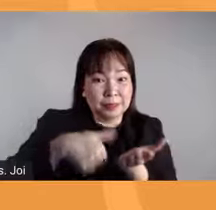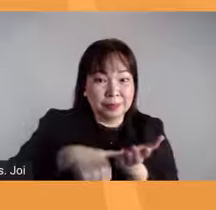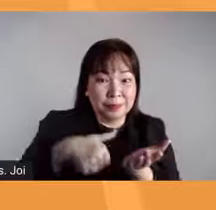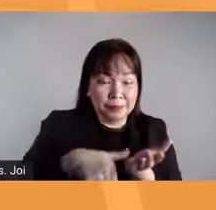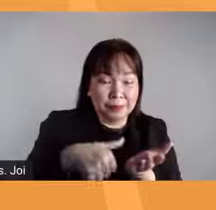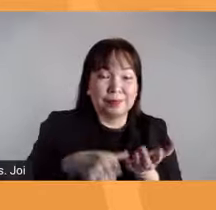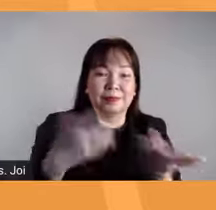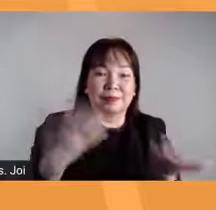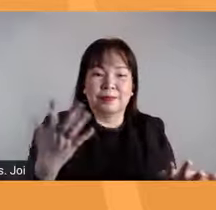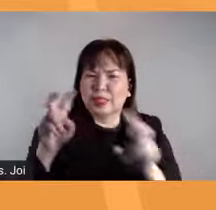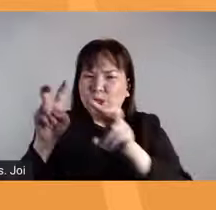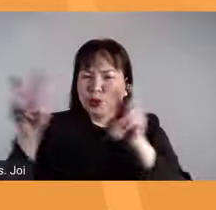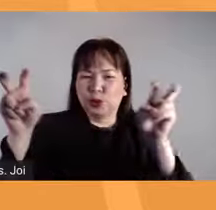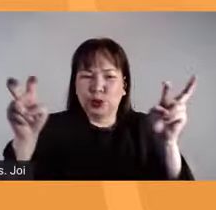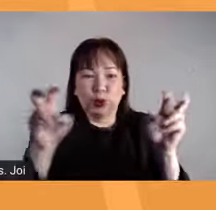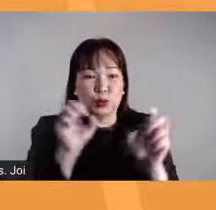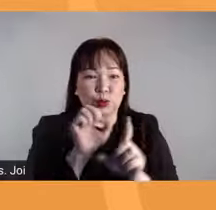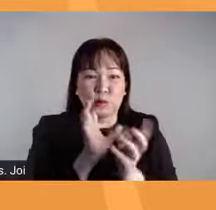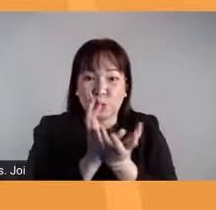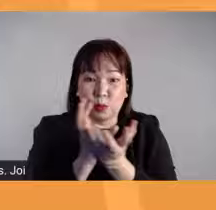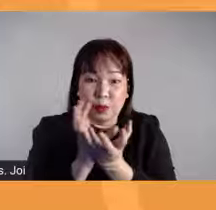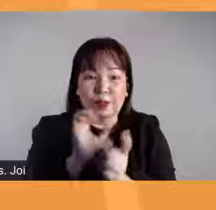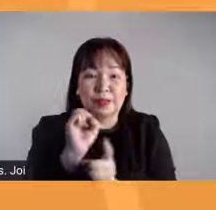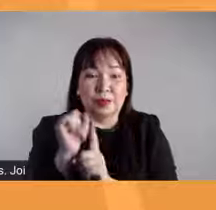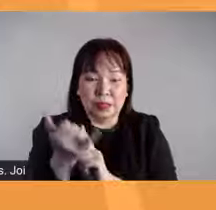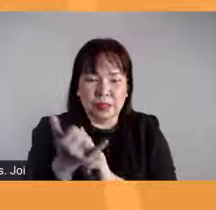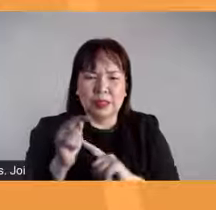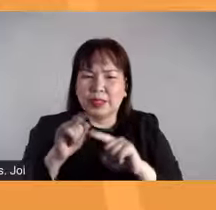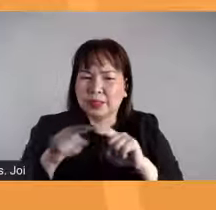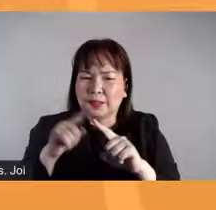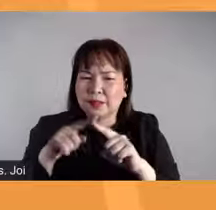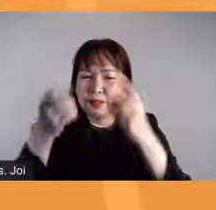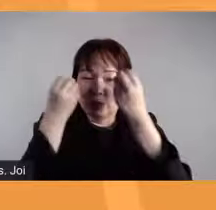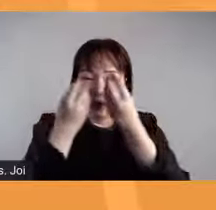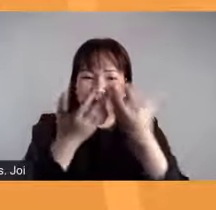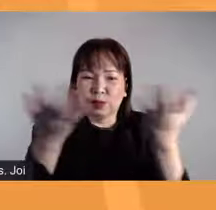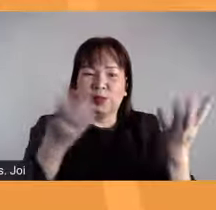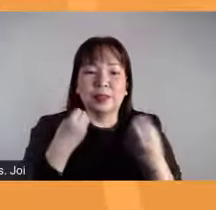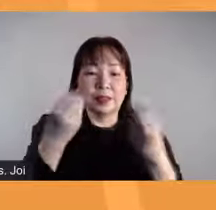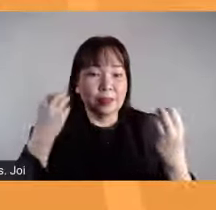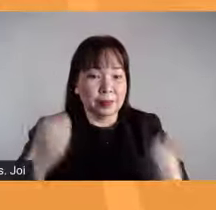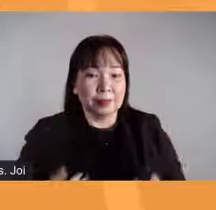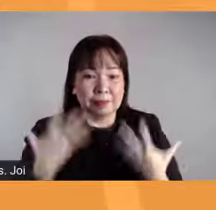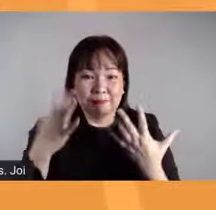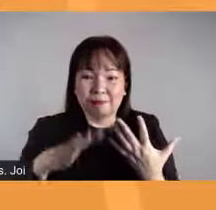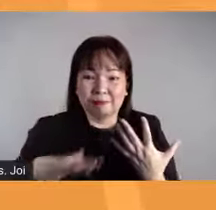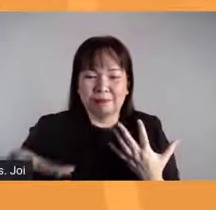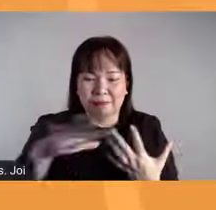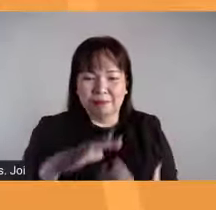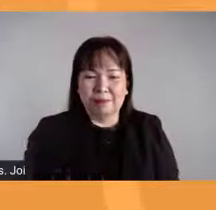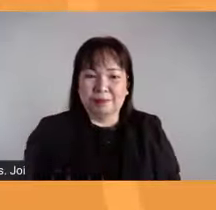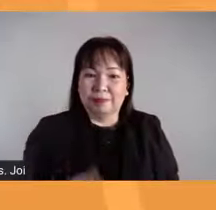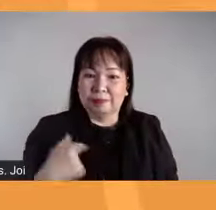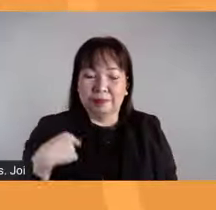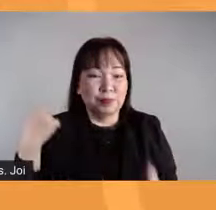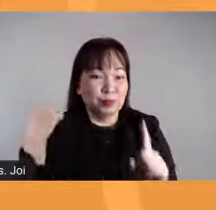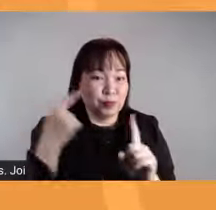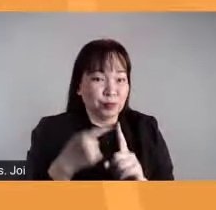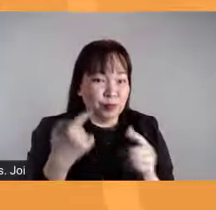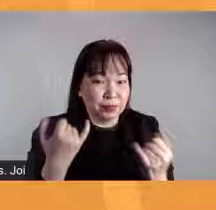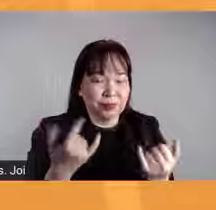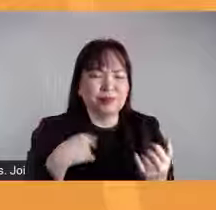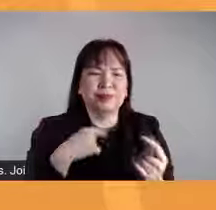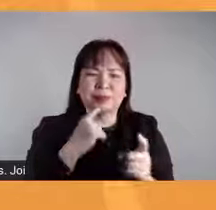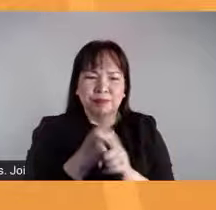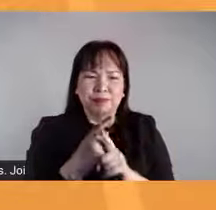issue ng lipunan at iba pang informasyon na makapagbibigay ng inspirasyon sa ating lahat. Sa layunin na ito po, talaga